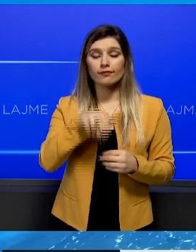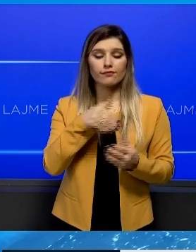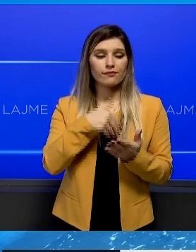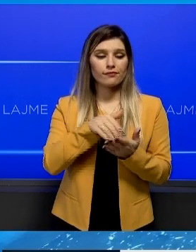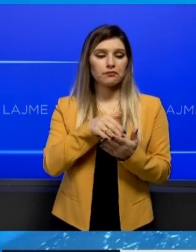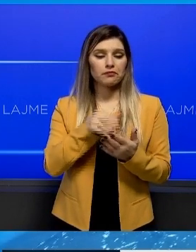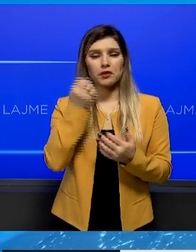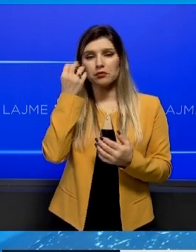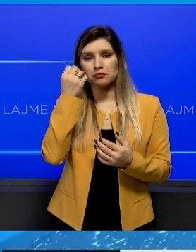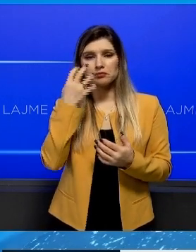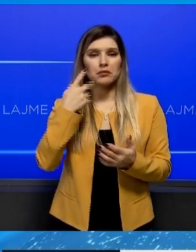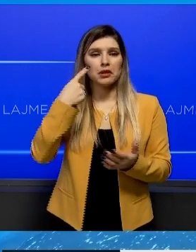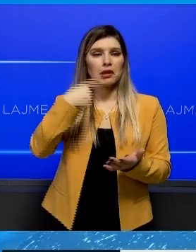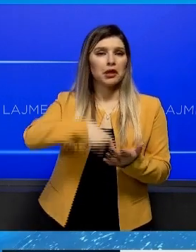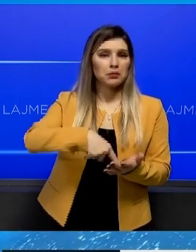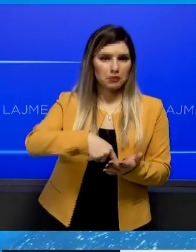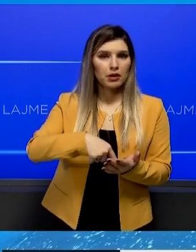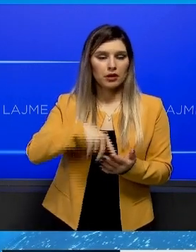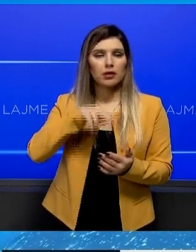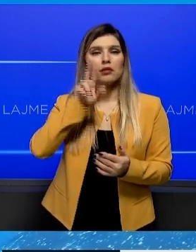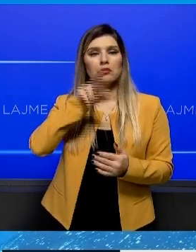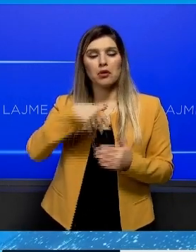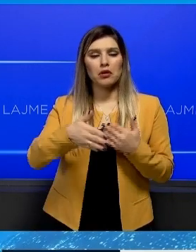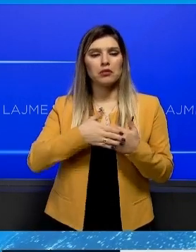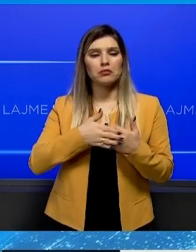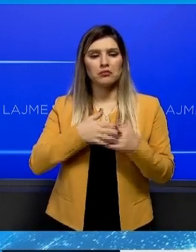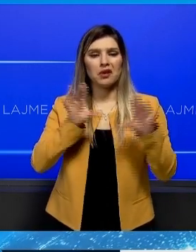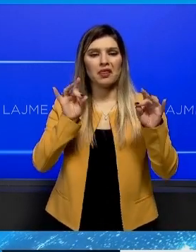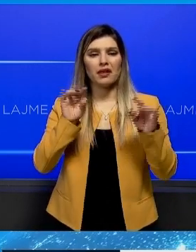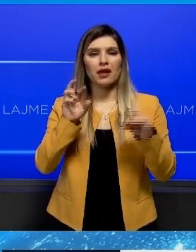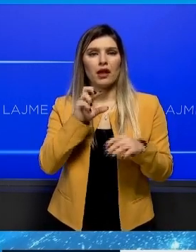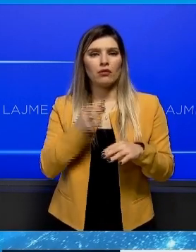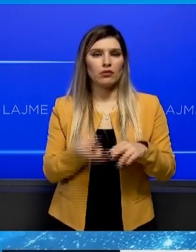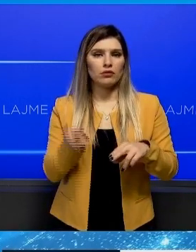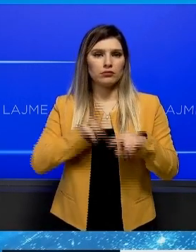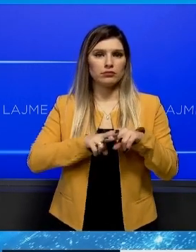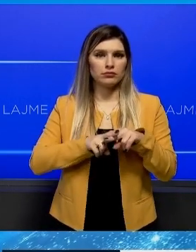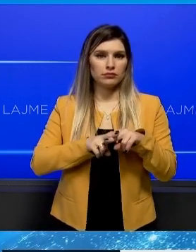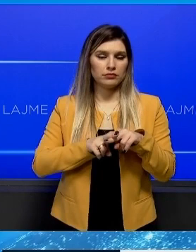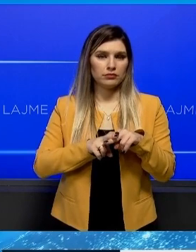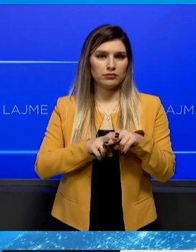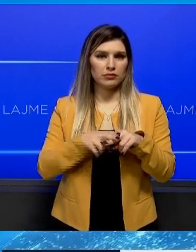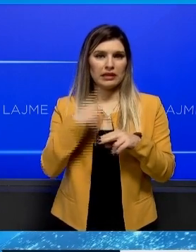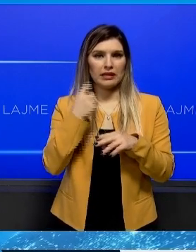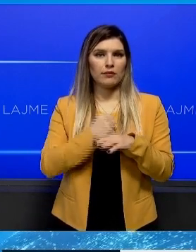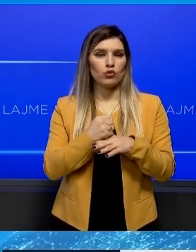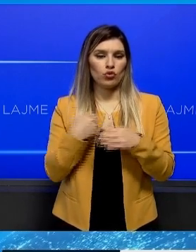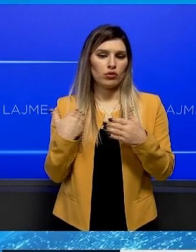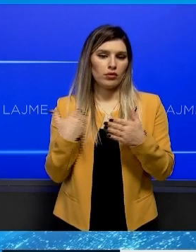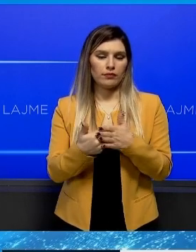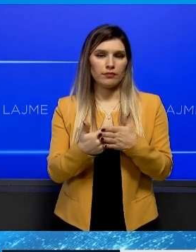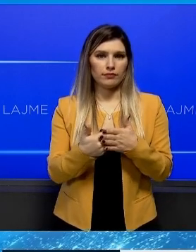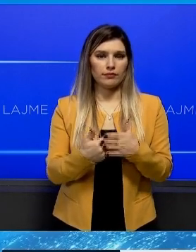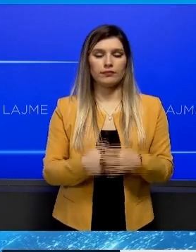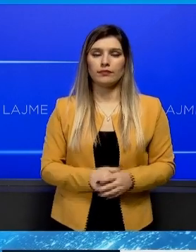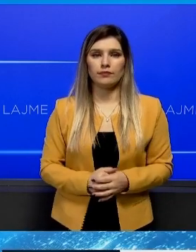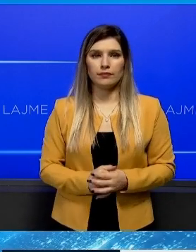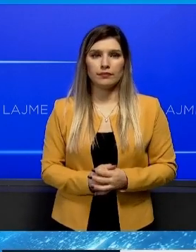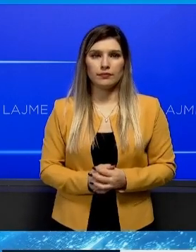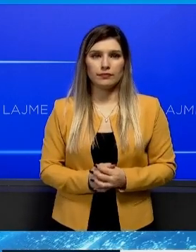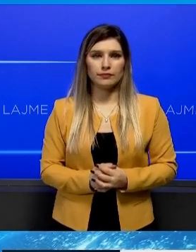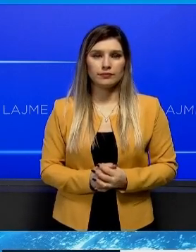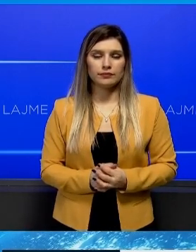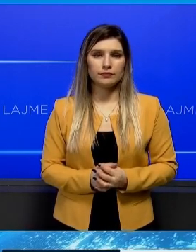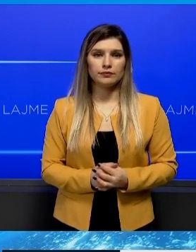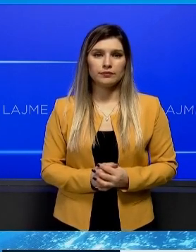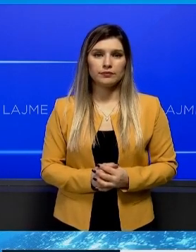zonë deri 1.000 kilovator, dhe të këtë një rritje rrëth 10 euro për gjatë mujët në vijen, me